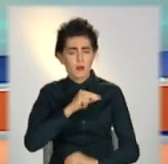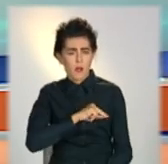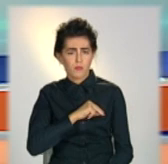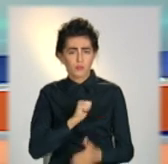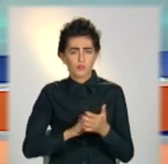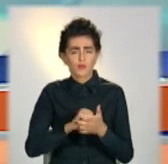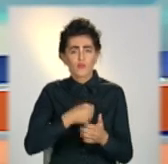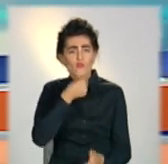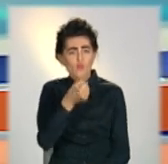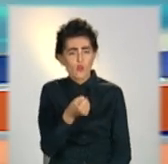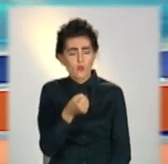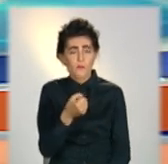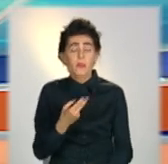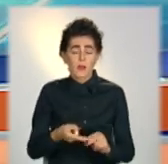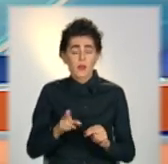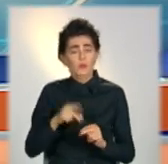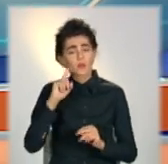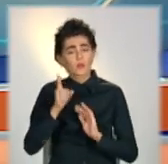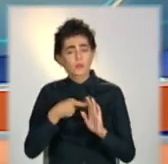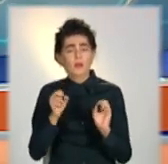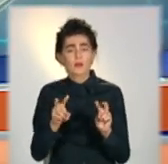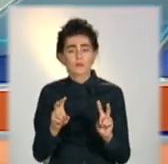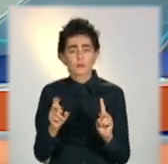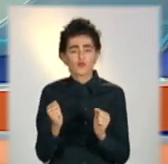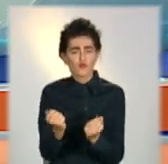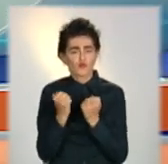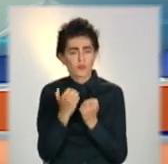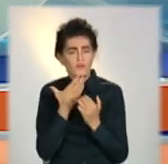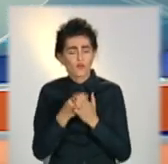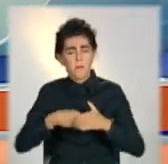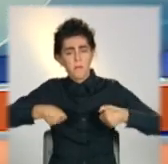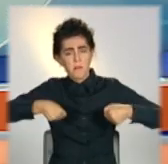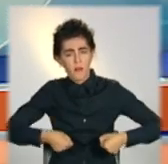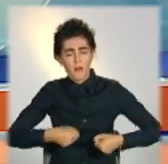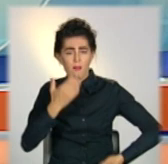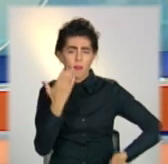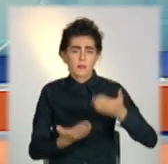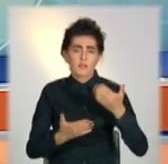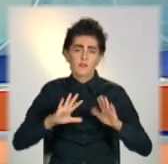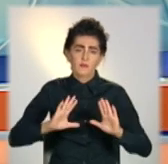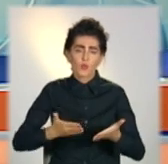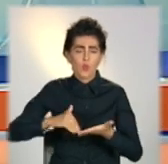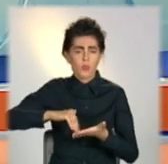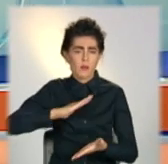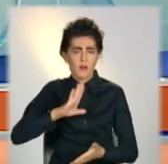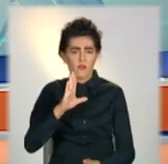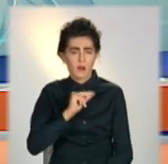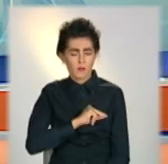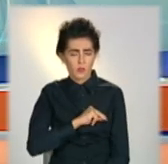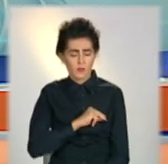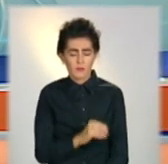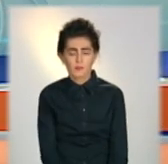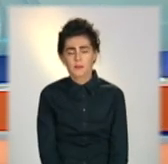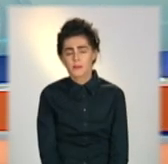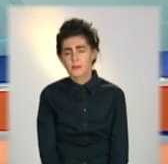вік, та дізналися, як захистити свої права, якщо і вам відмовили з цієї ж причини.